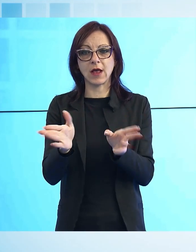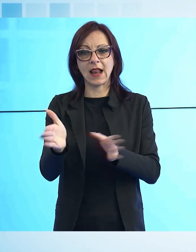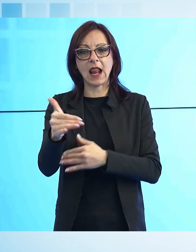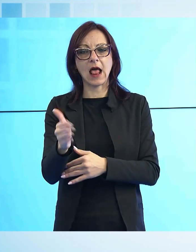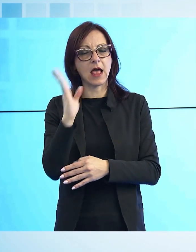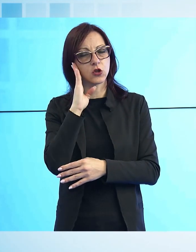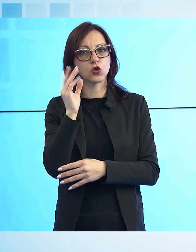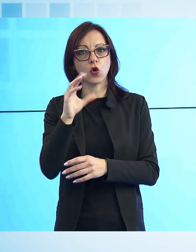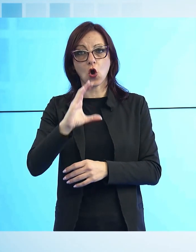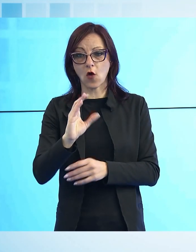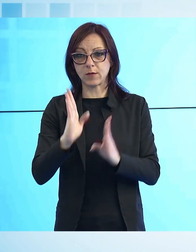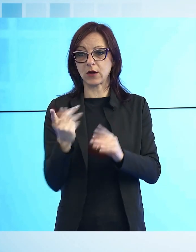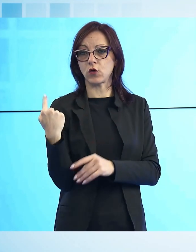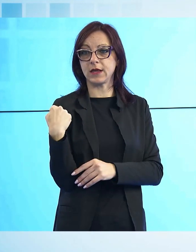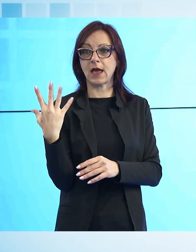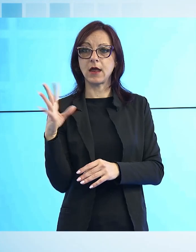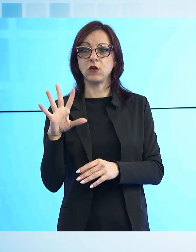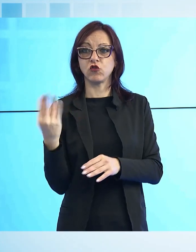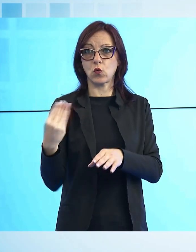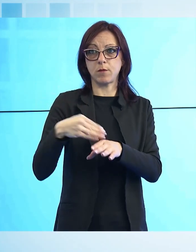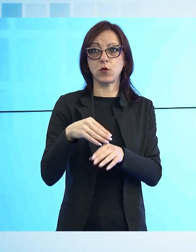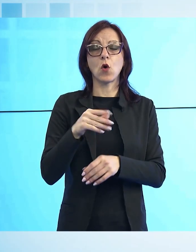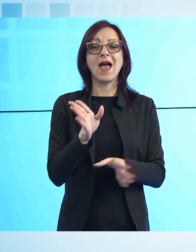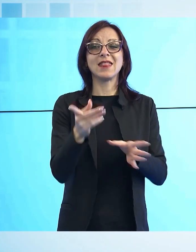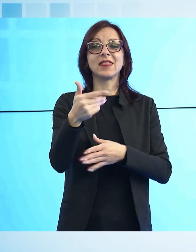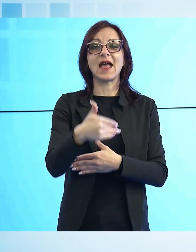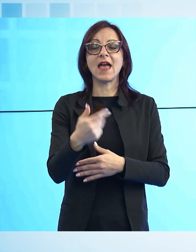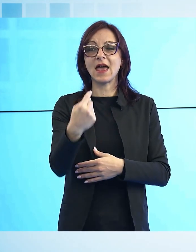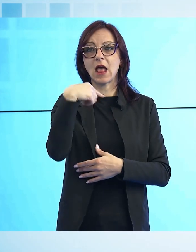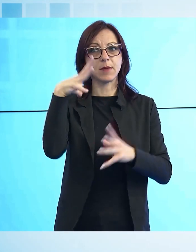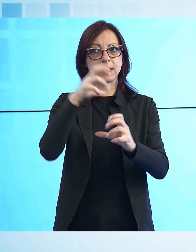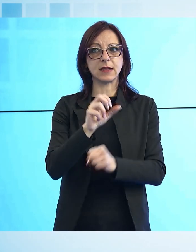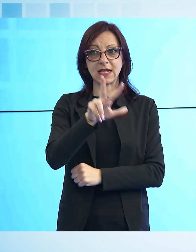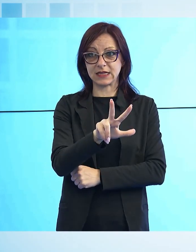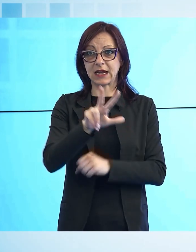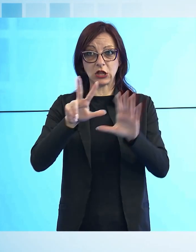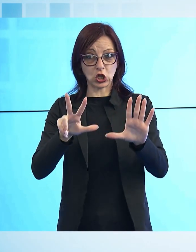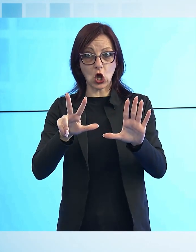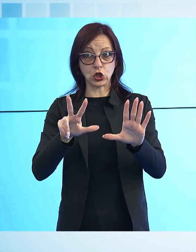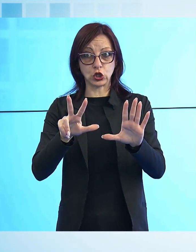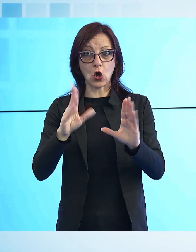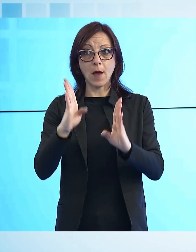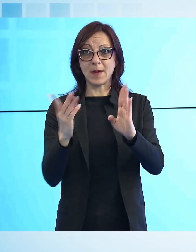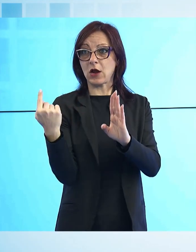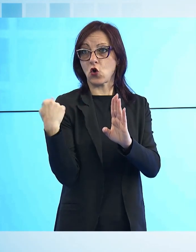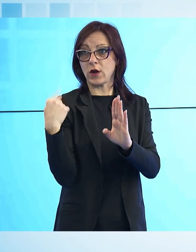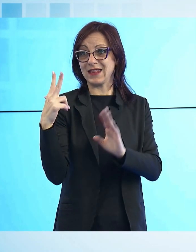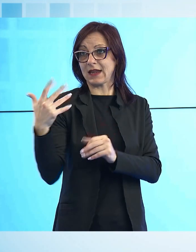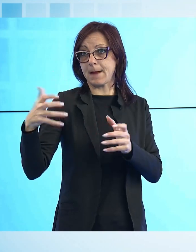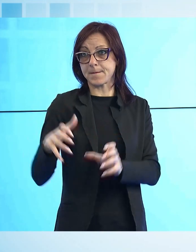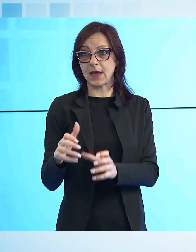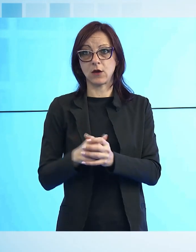rispetto a ieri. 38 quelli in terapia intensiva, 3 in meno rispetto alle 24 ore precedenti. Si registrano 8